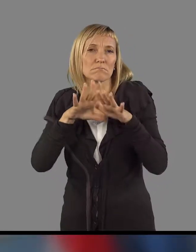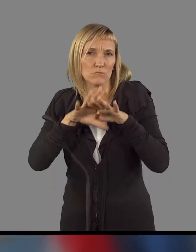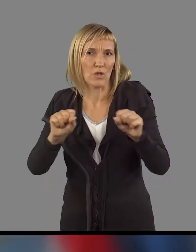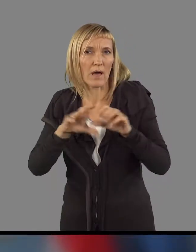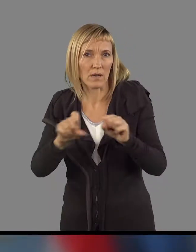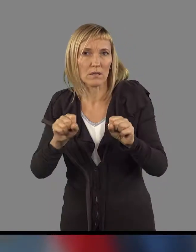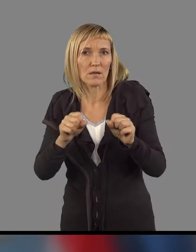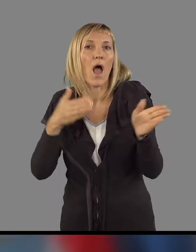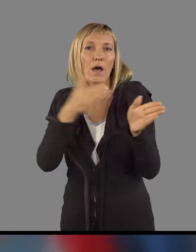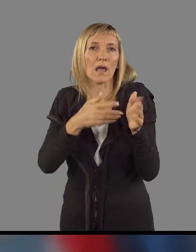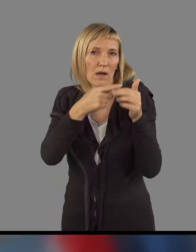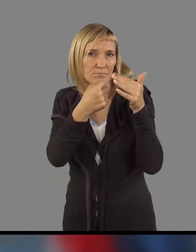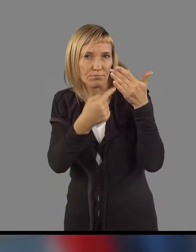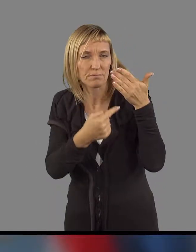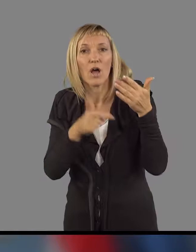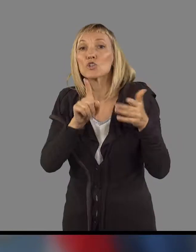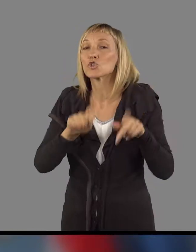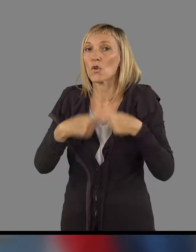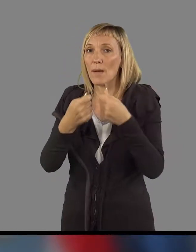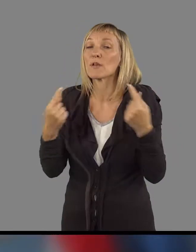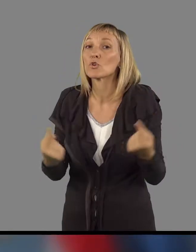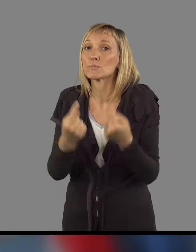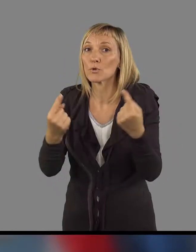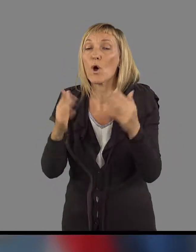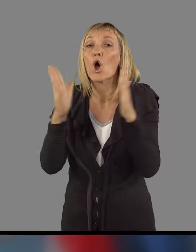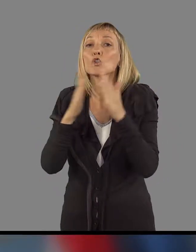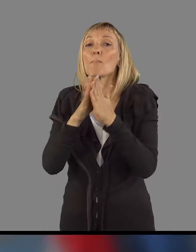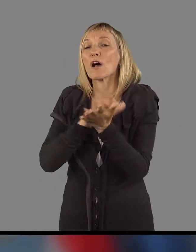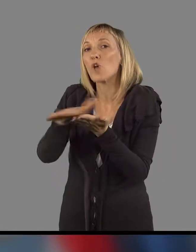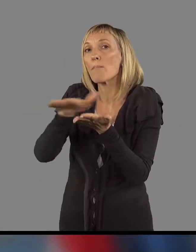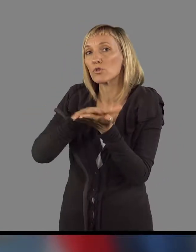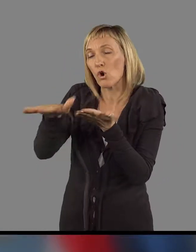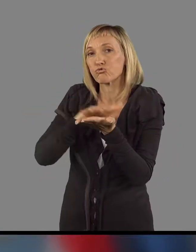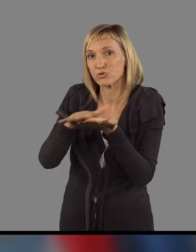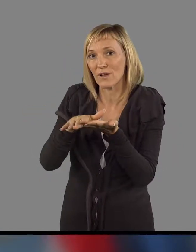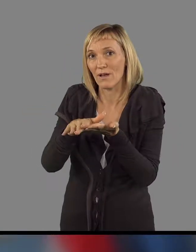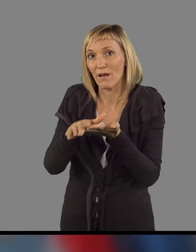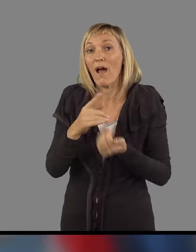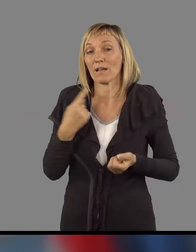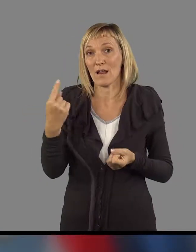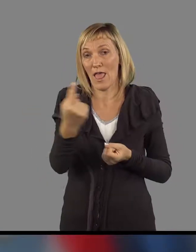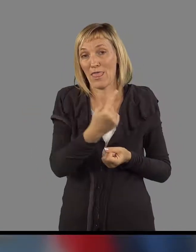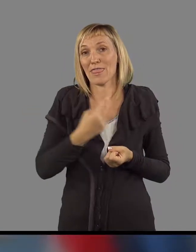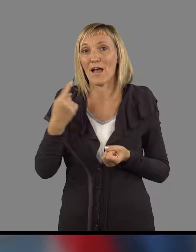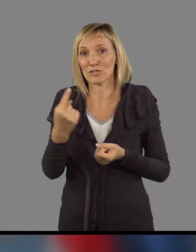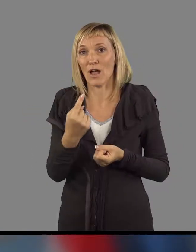in še drugi, so namenjeni spodbujanju domače potrošnje. Kajti naše